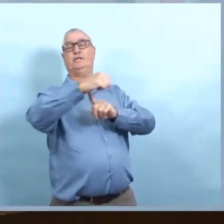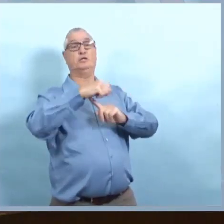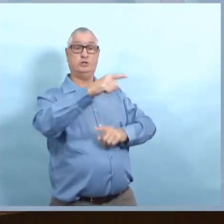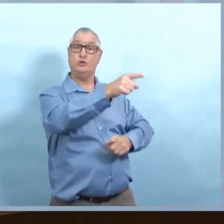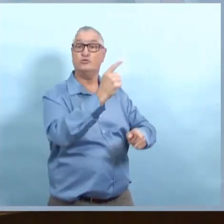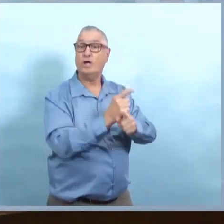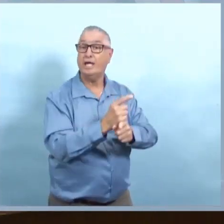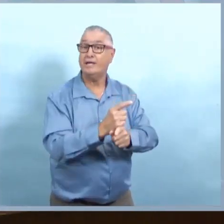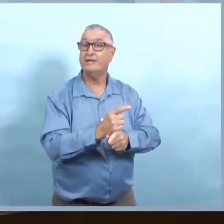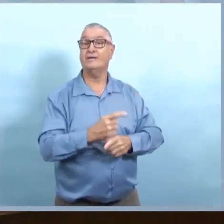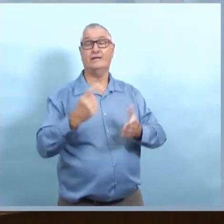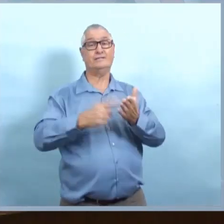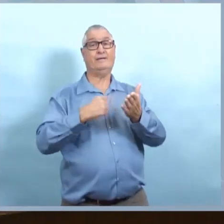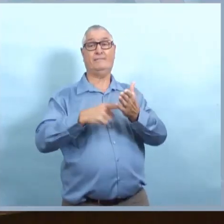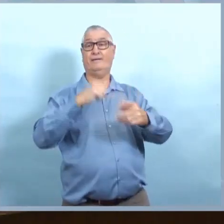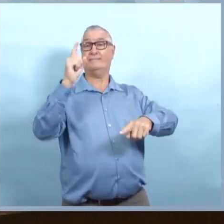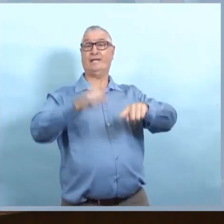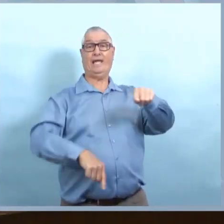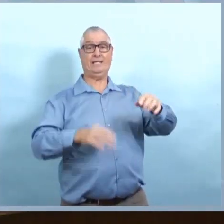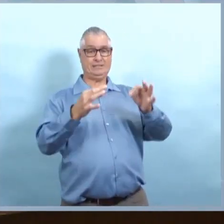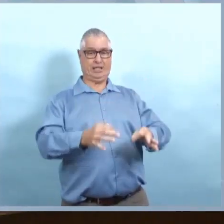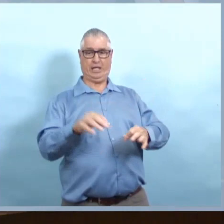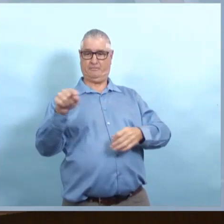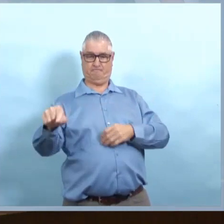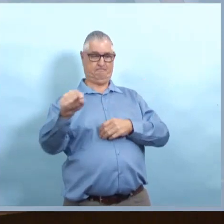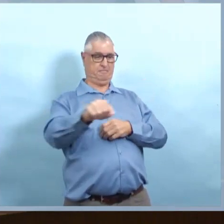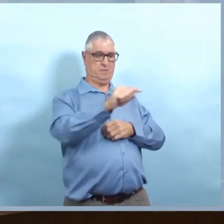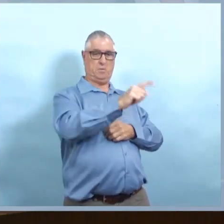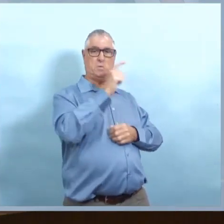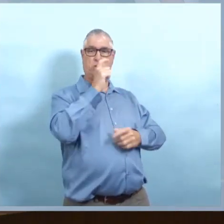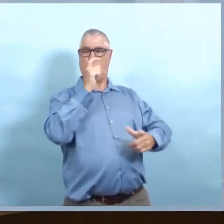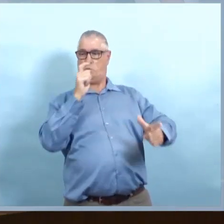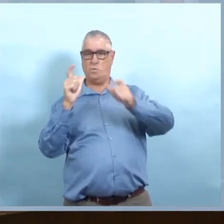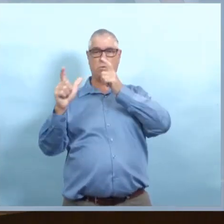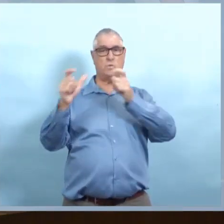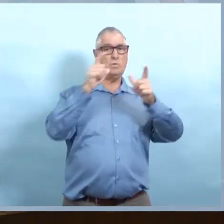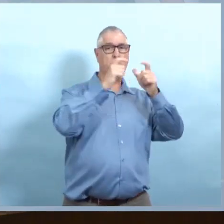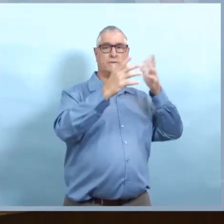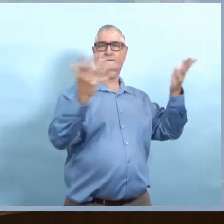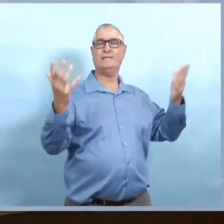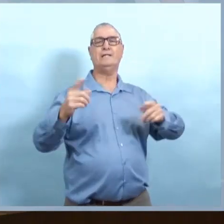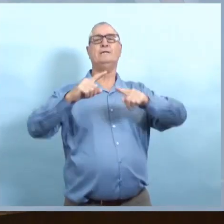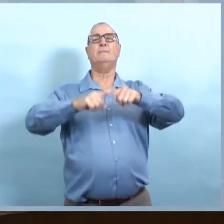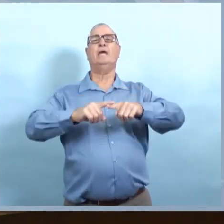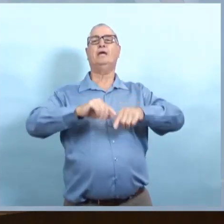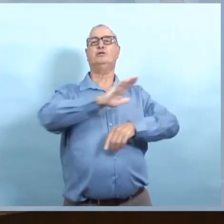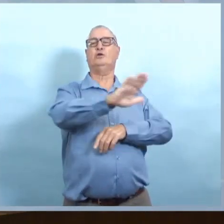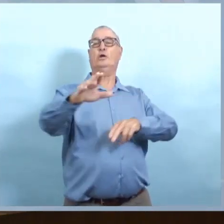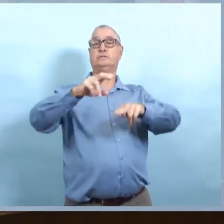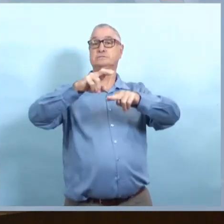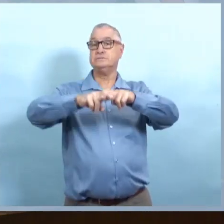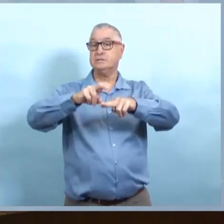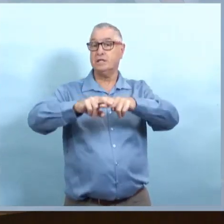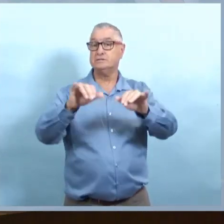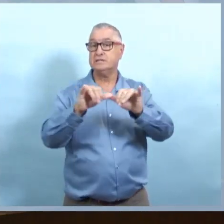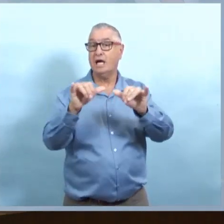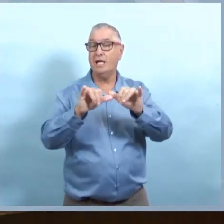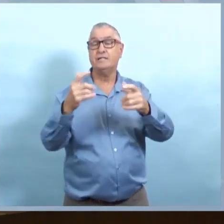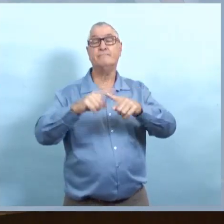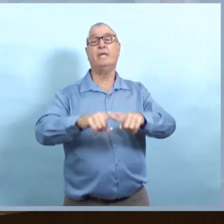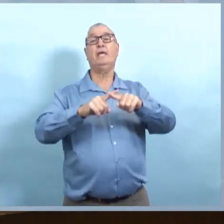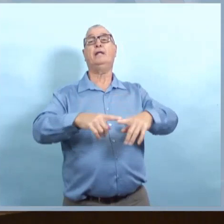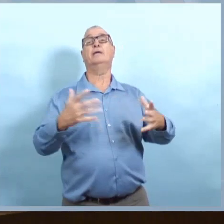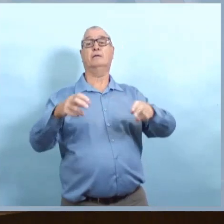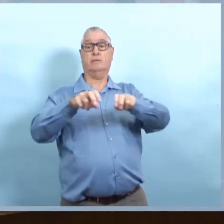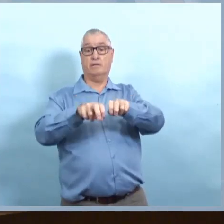Et pour la sécurité, est-ce qu'il ne serait pas mieux d'informer tout le monde? Ça dépend de la situation. Parfois, on ne peut pas le déterminer et dans ces